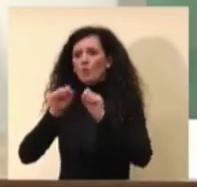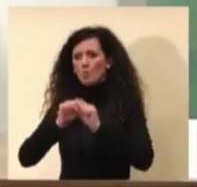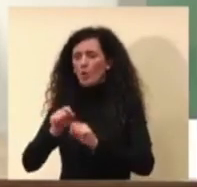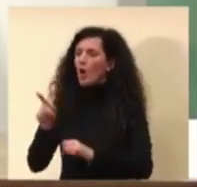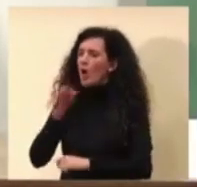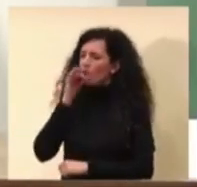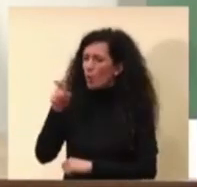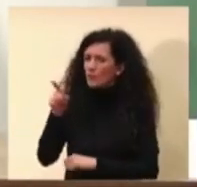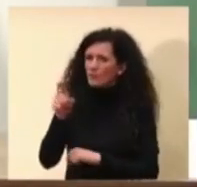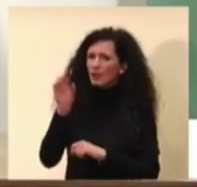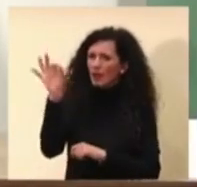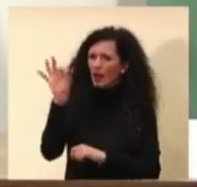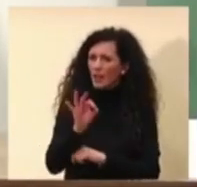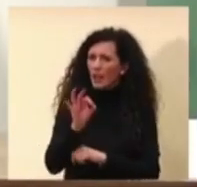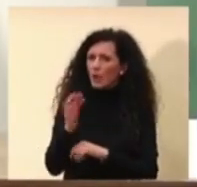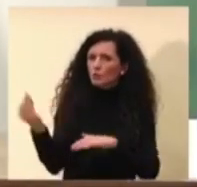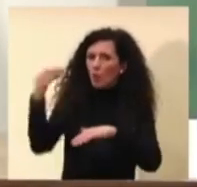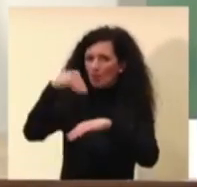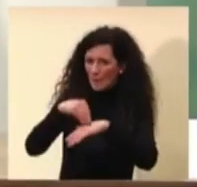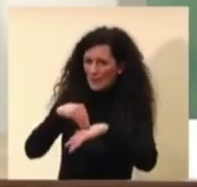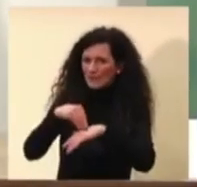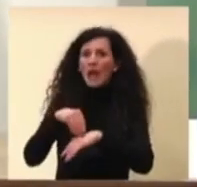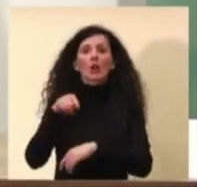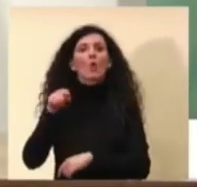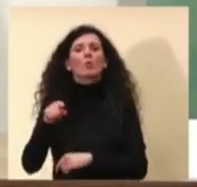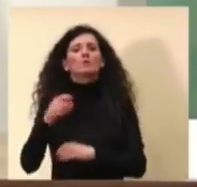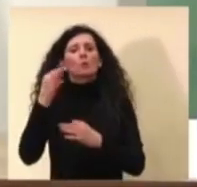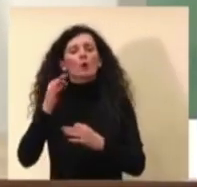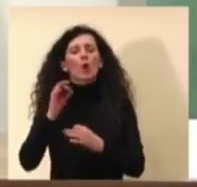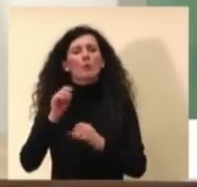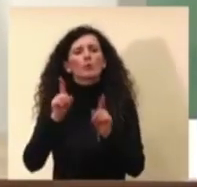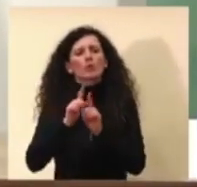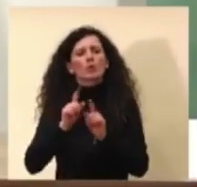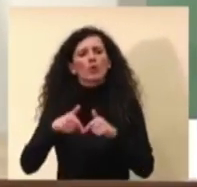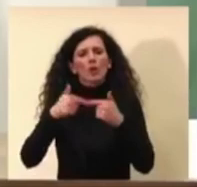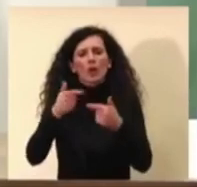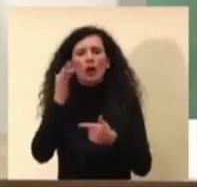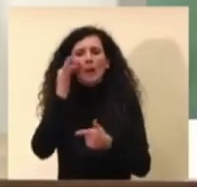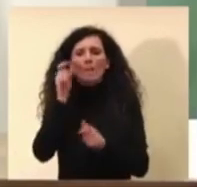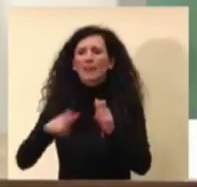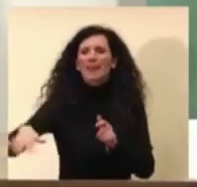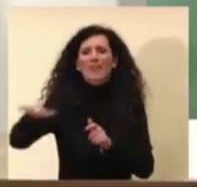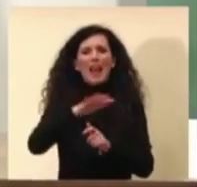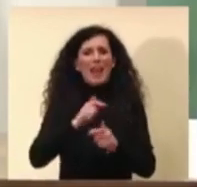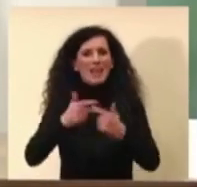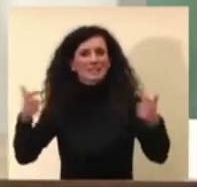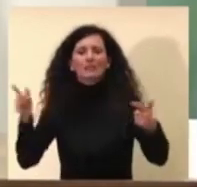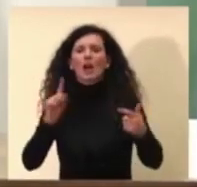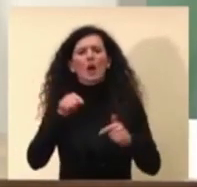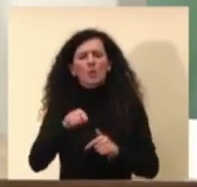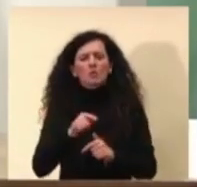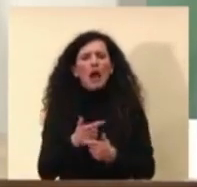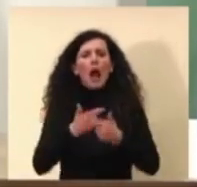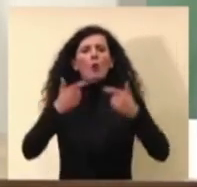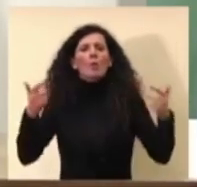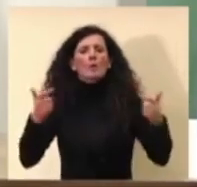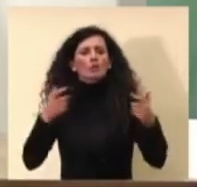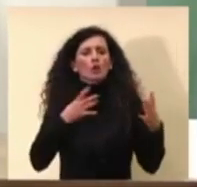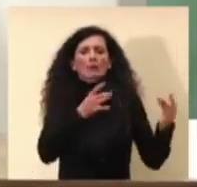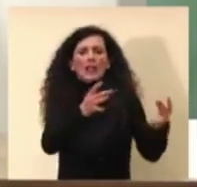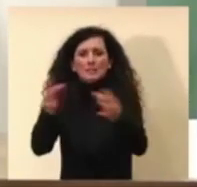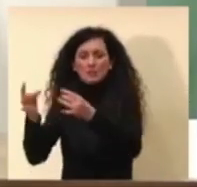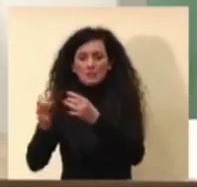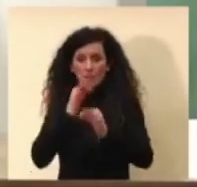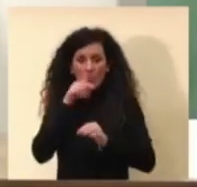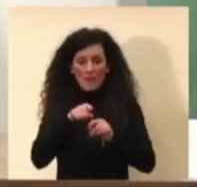questa non è la prevalenza è l'aumento di trasmissibilità cioè questa variante rispetto al